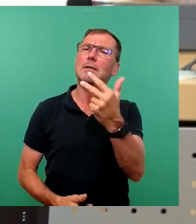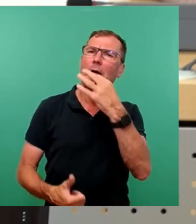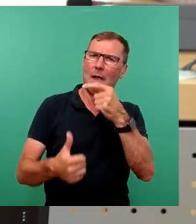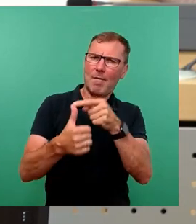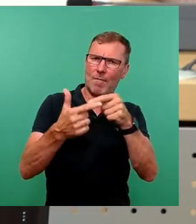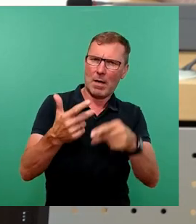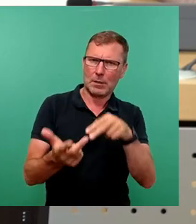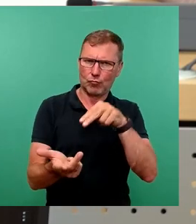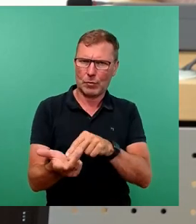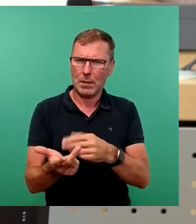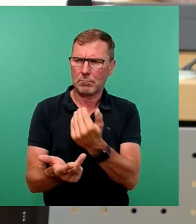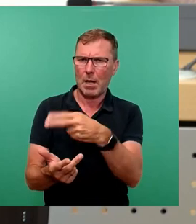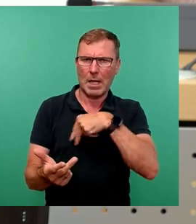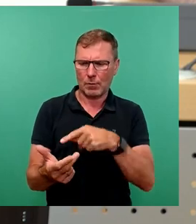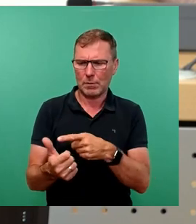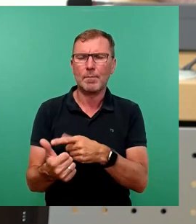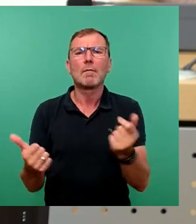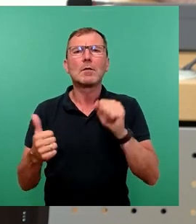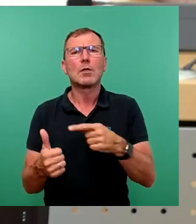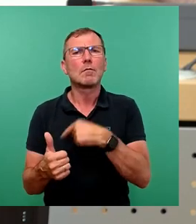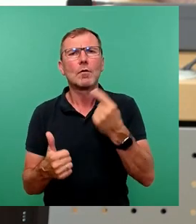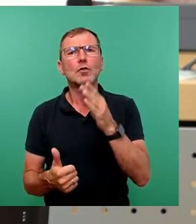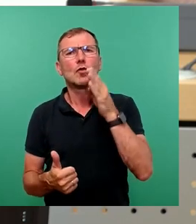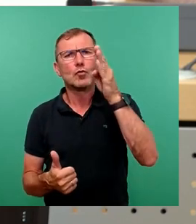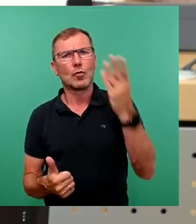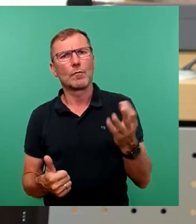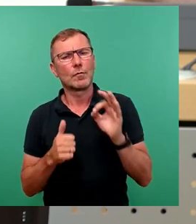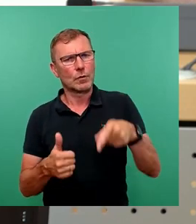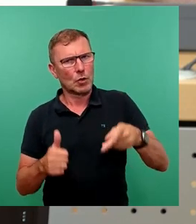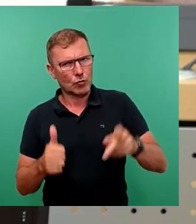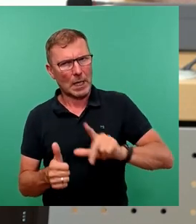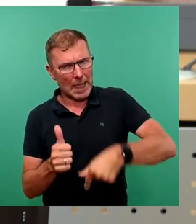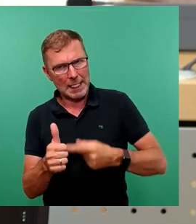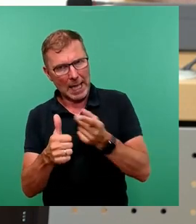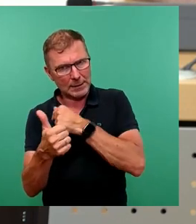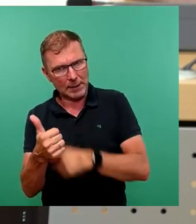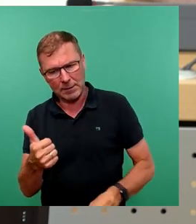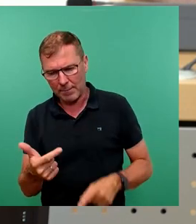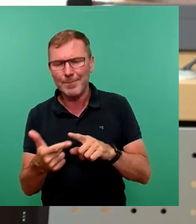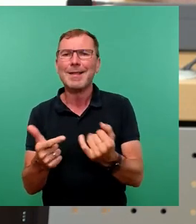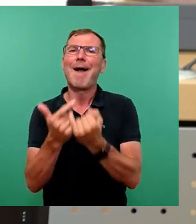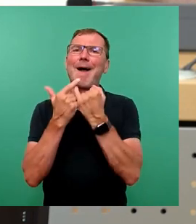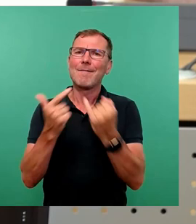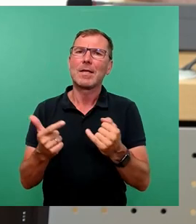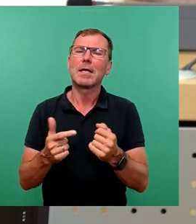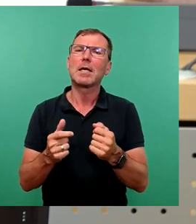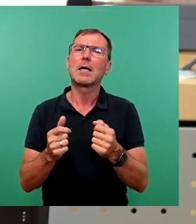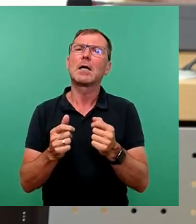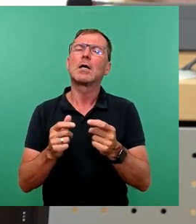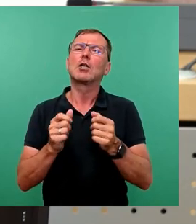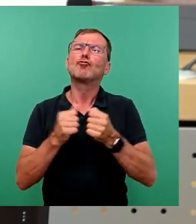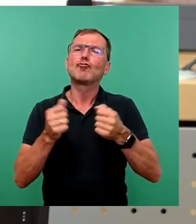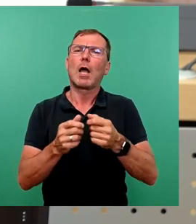beantworten. Was können und was wollen wir uns in Zukunft noch für diese Stadt leisten? Wie können wir die Staatsquote in dieser Stadt